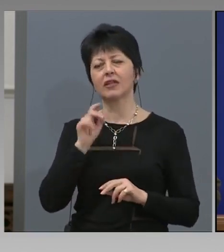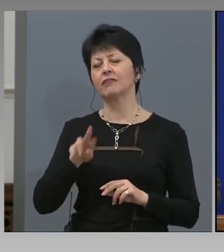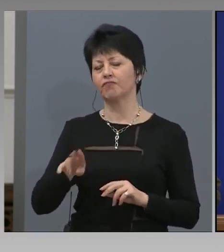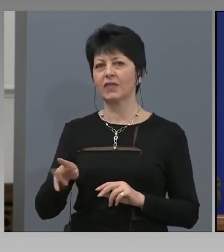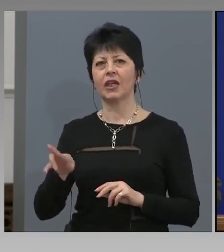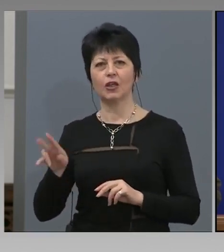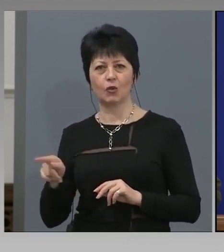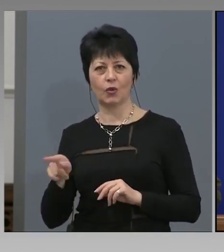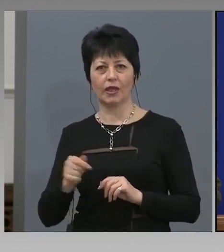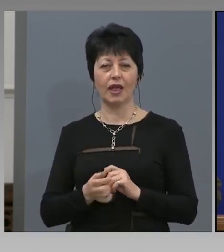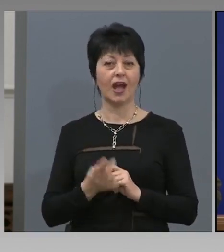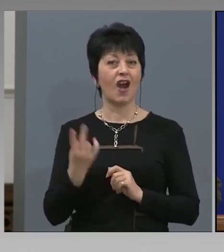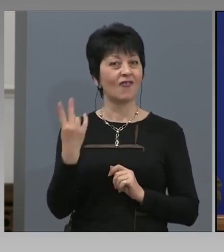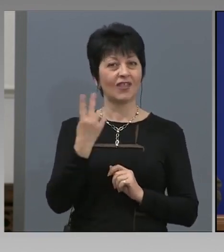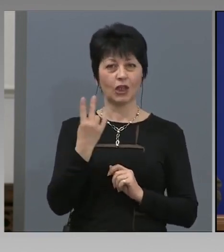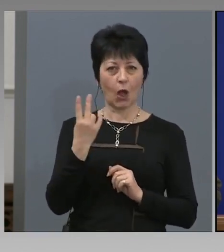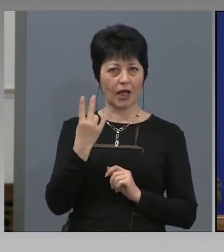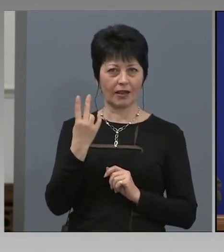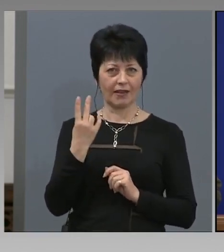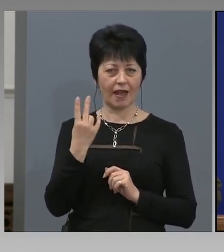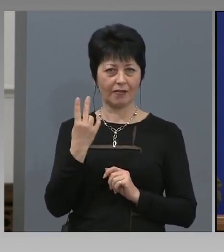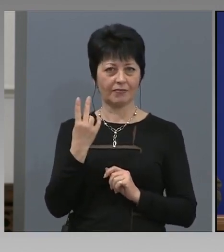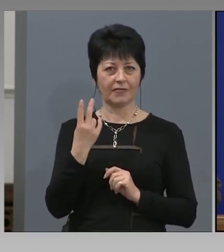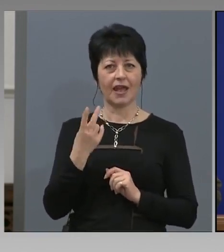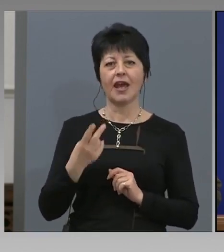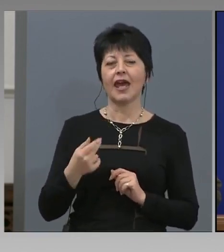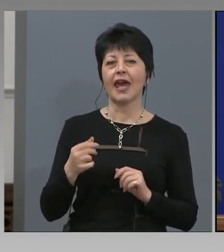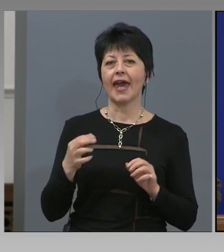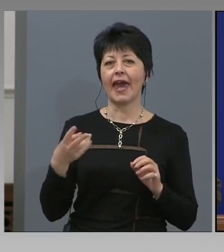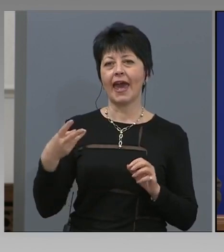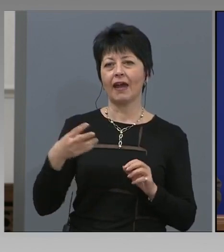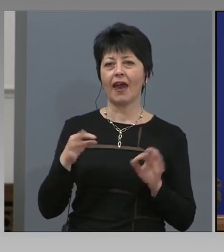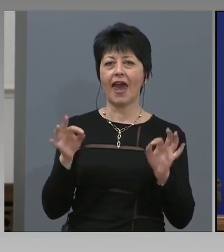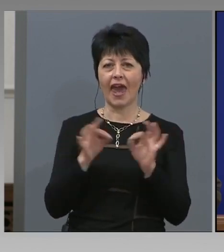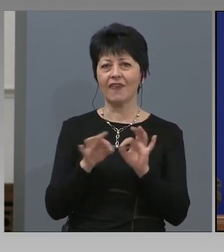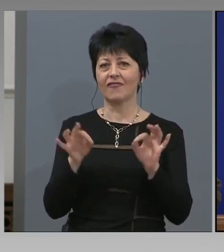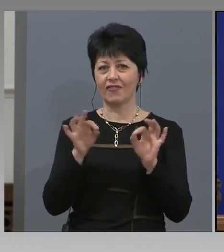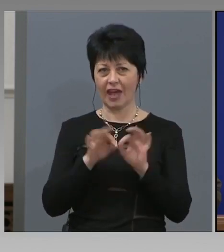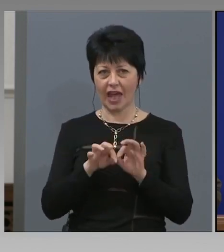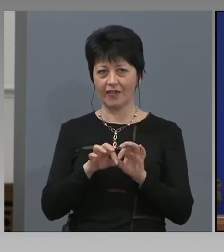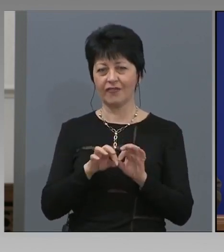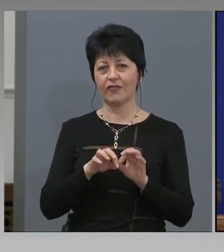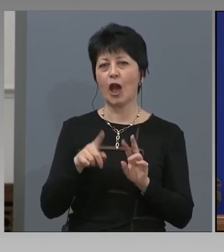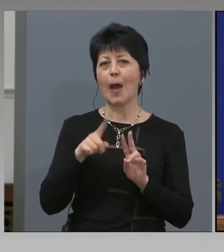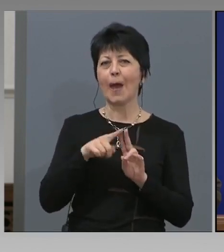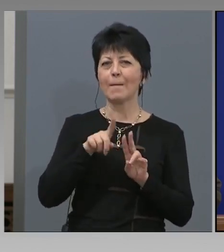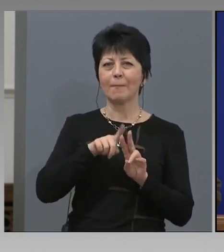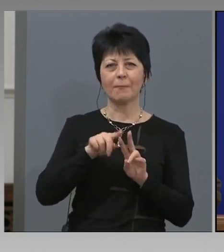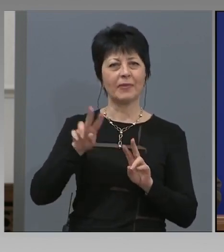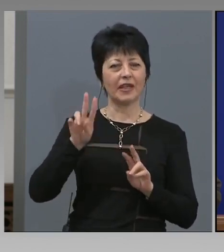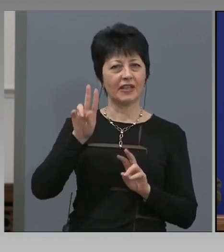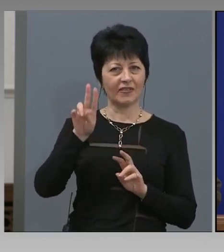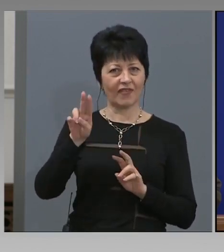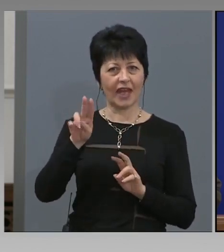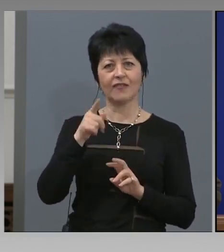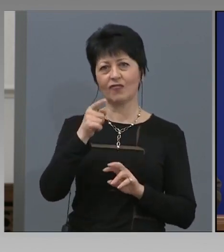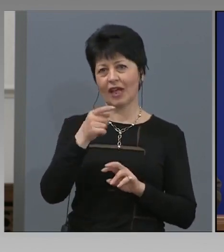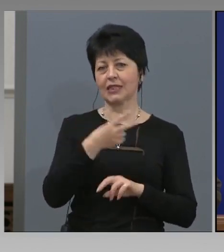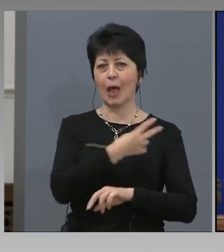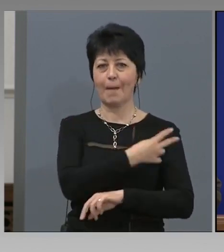разбира се. Вторите са FFP2, те са вече медицински маски, които са